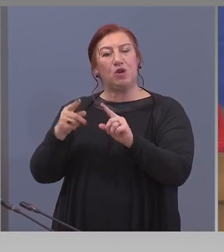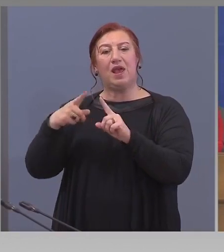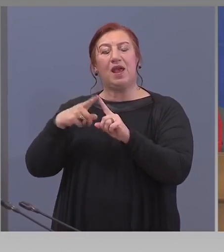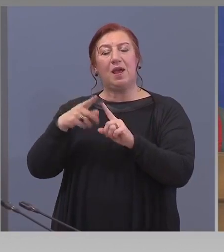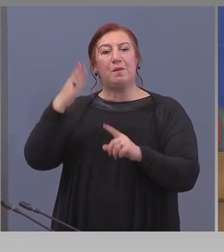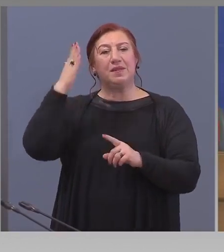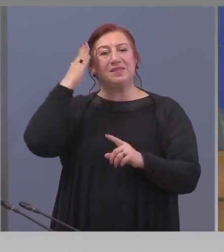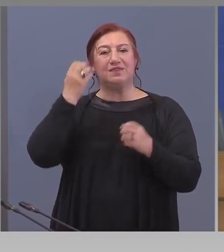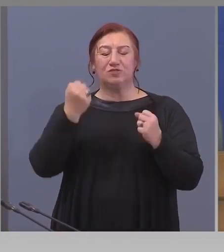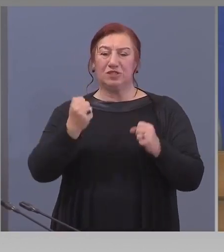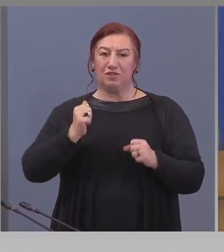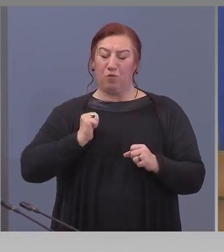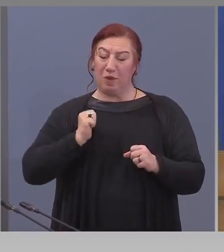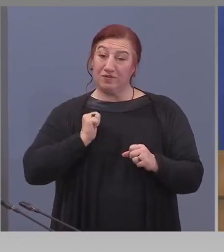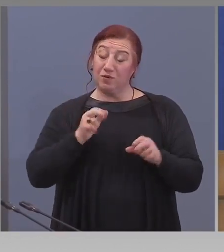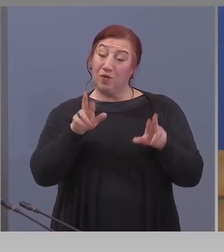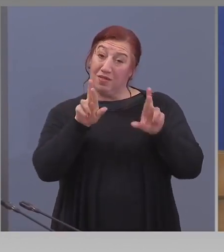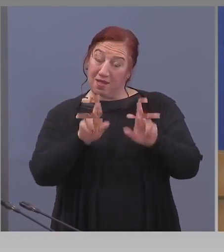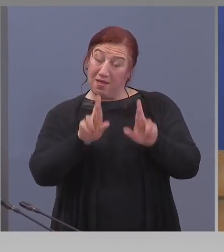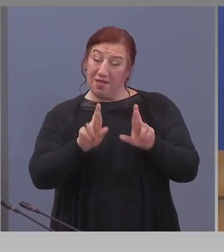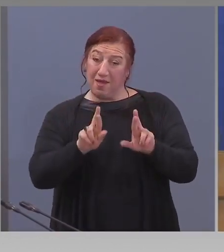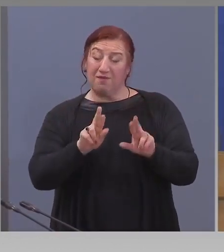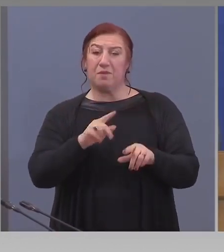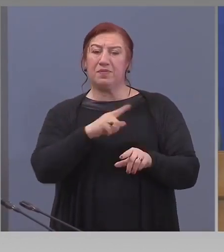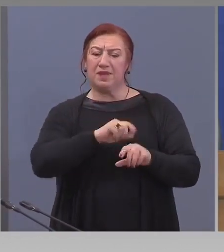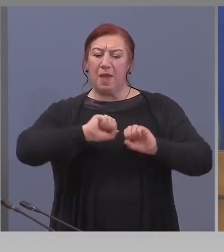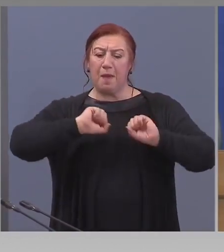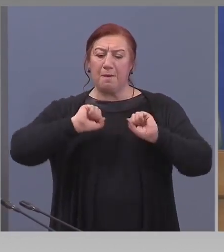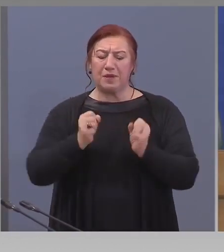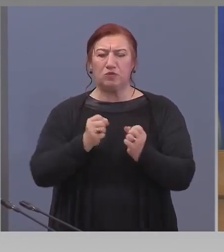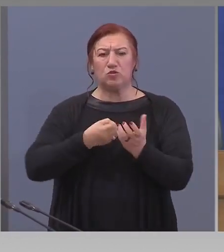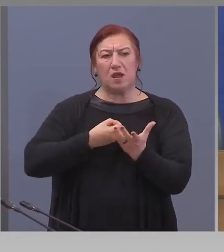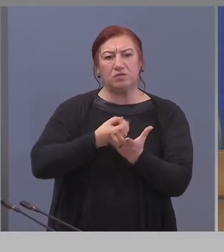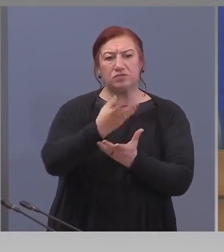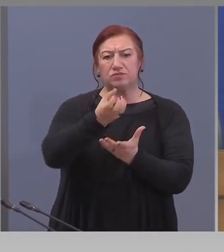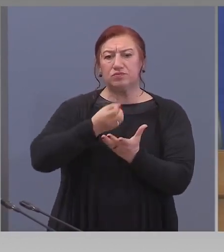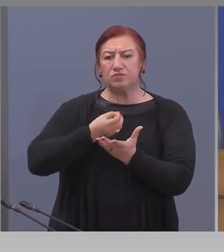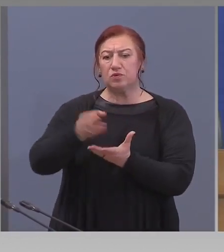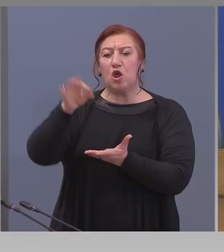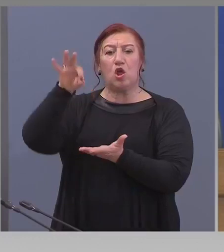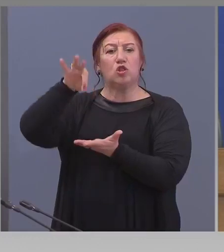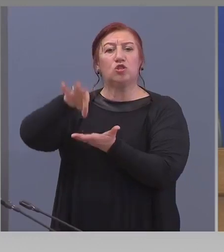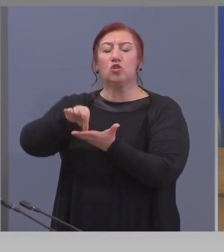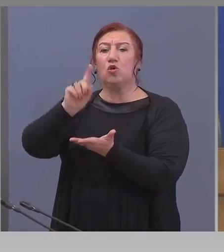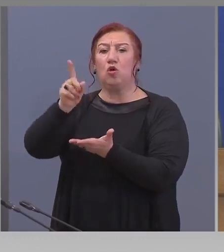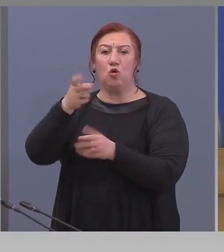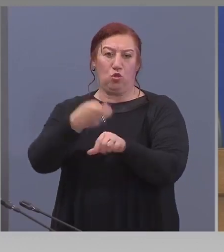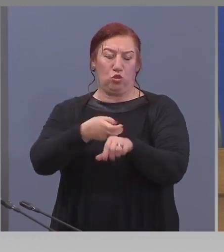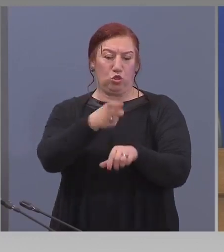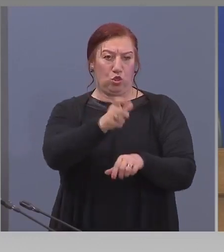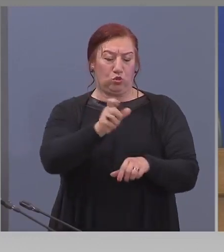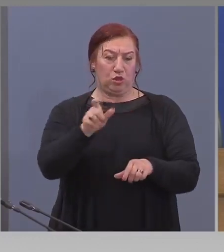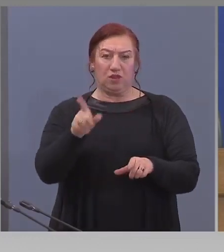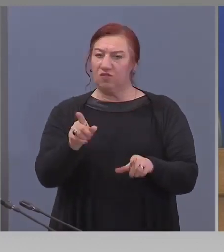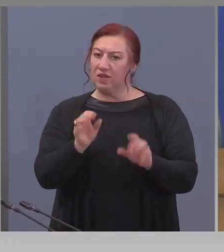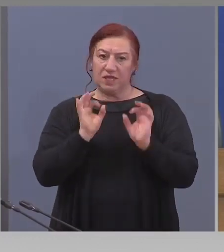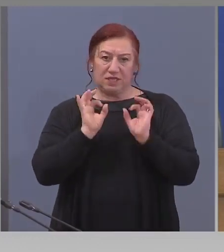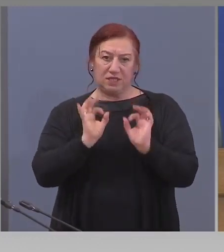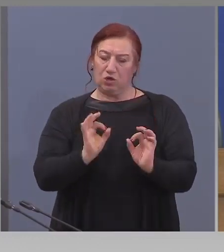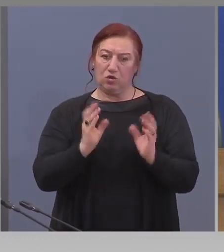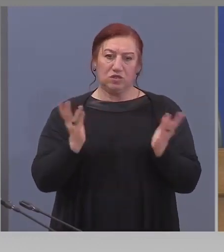на здравопазването и надявам се те бързо да успяват да стигат до колегите. Това са сериозни неща, за които